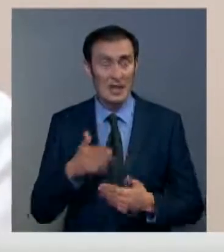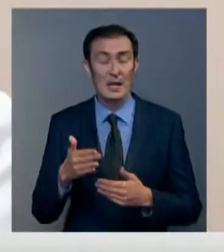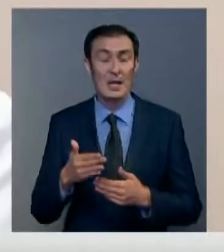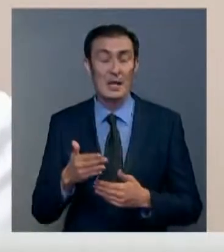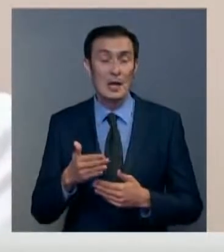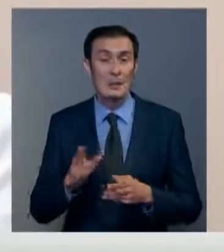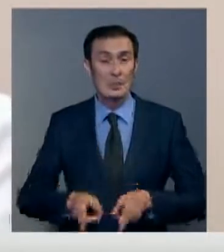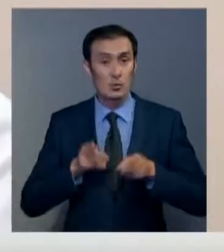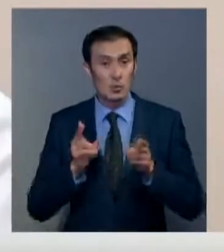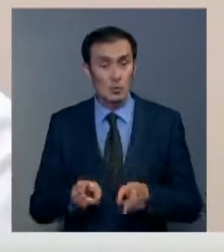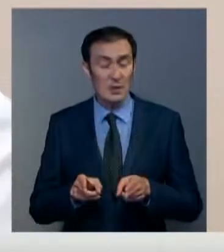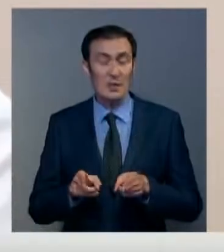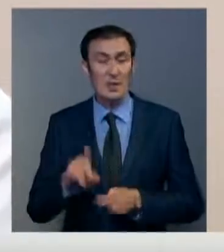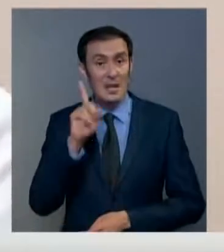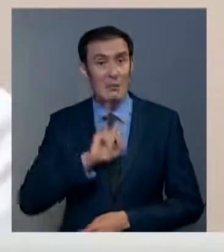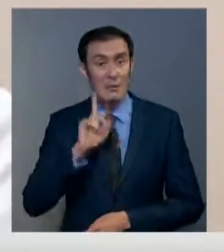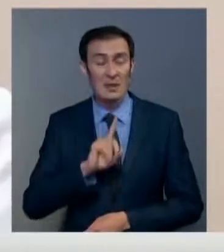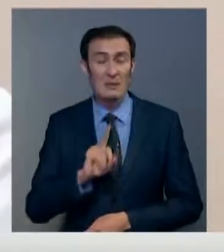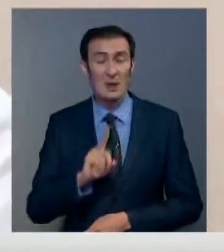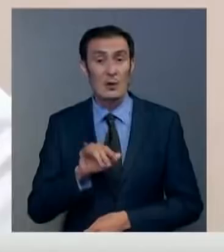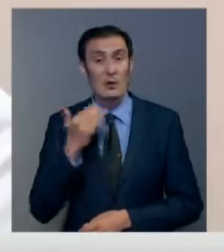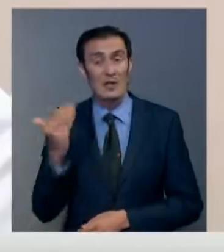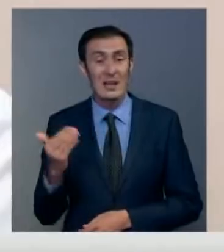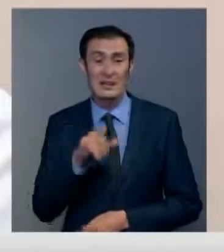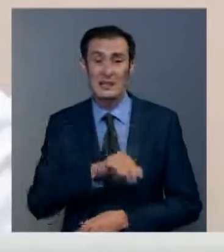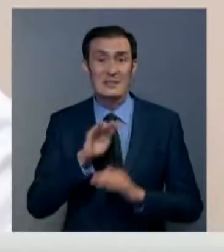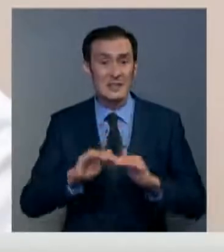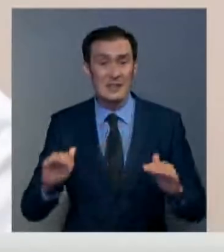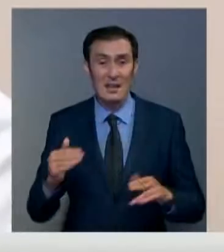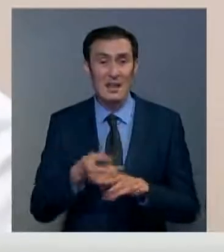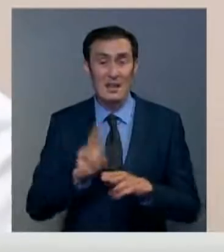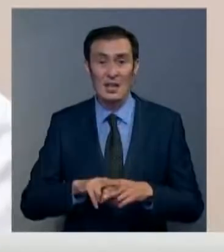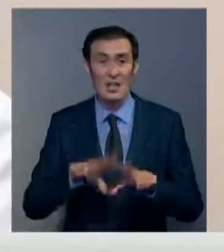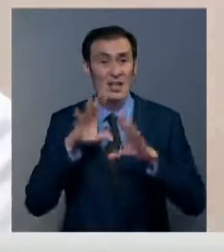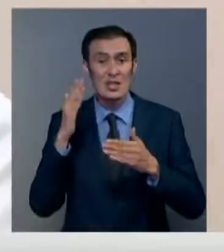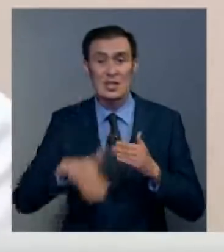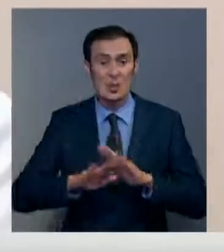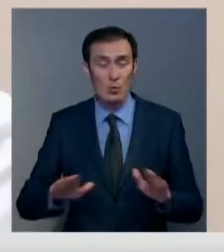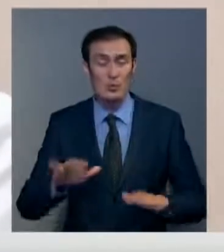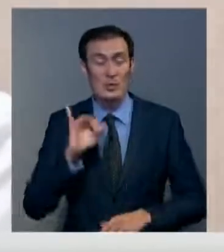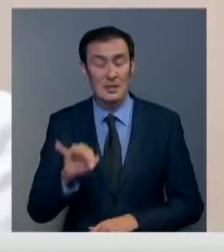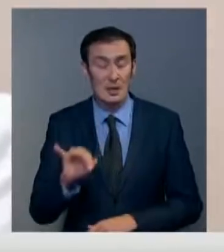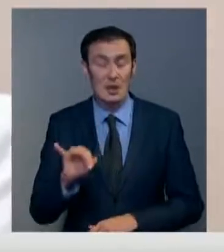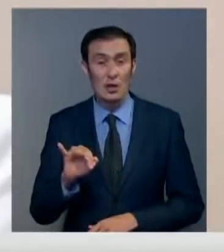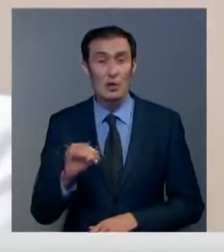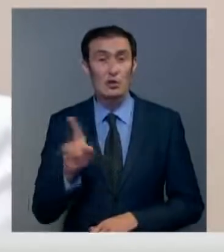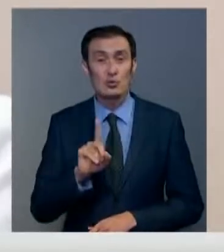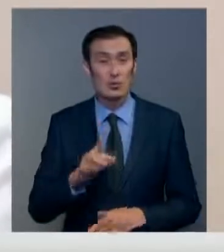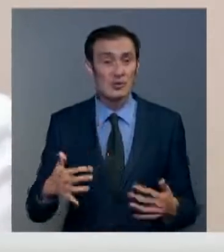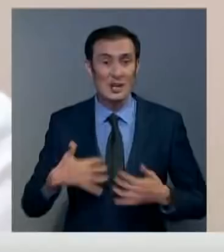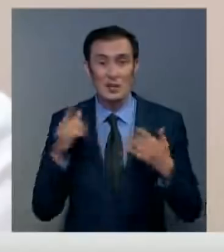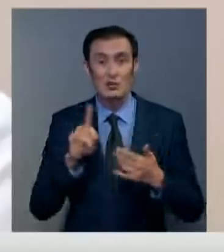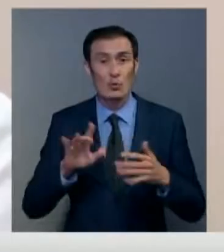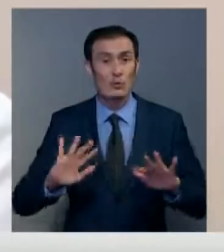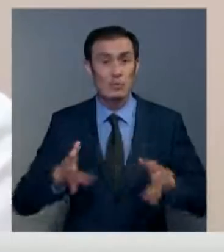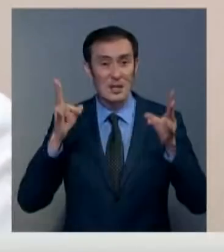преступники, тем не менее для детей эта ситуация не заканчивается. И самое страшное с ними, то, что произошло,